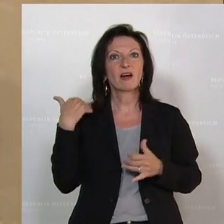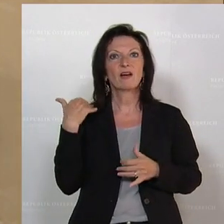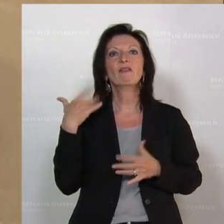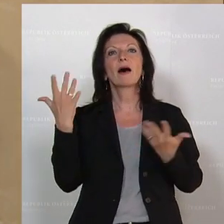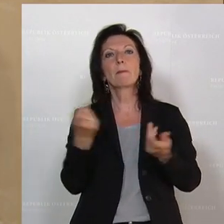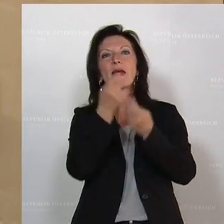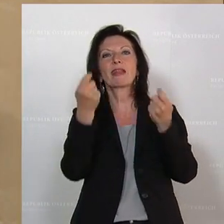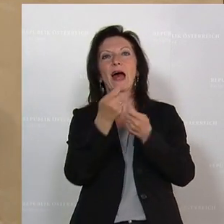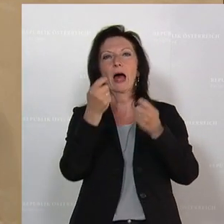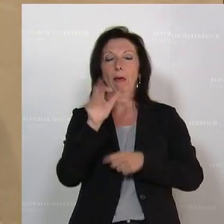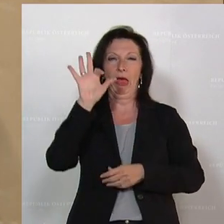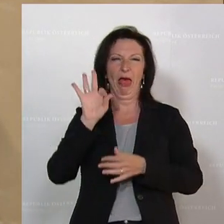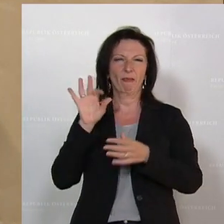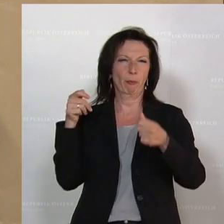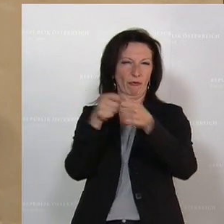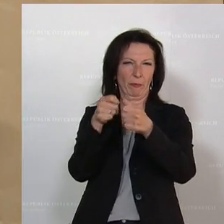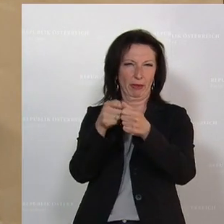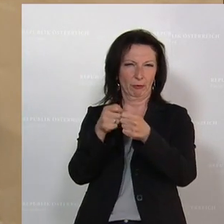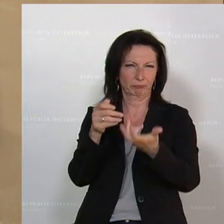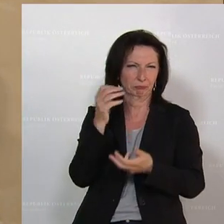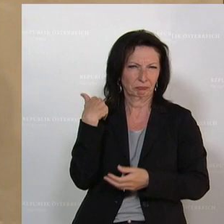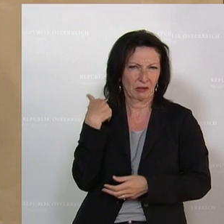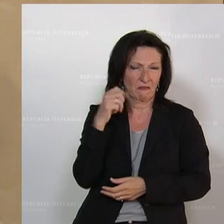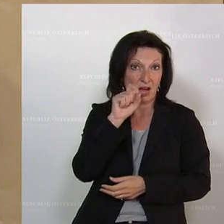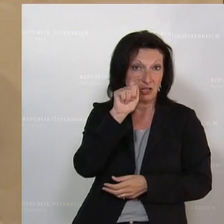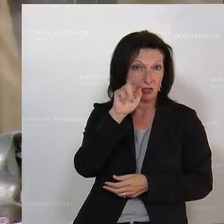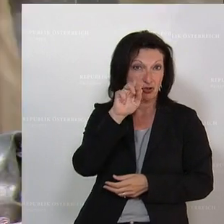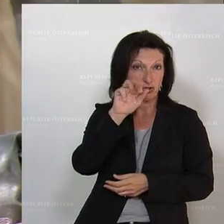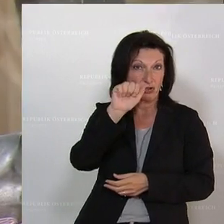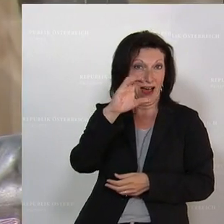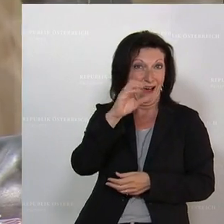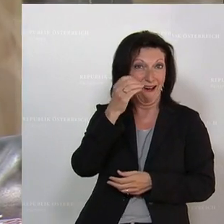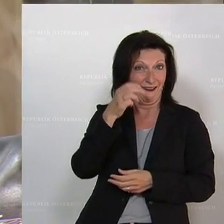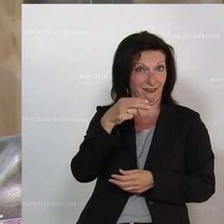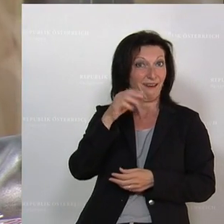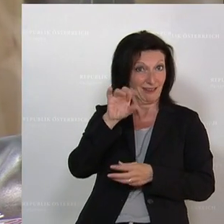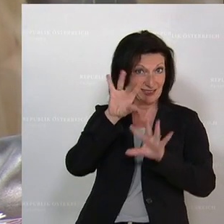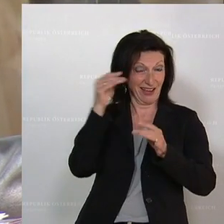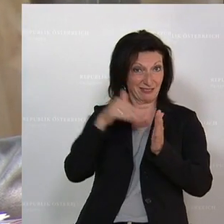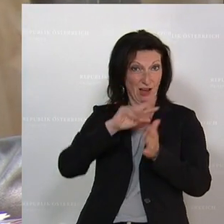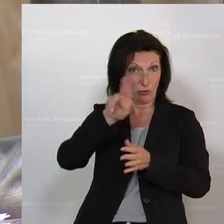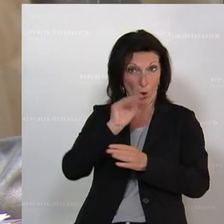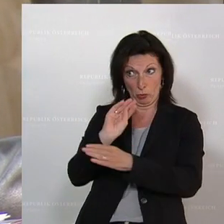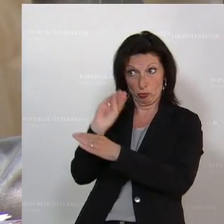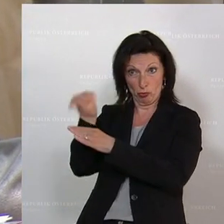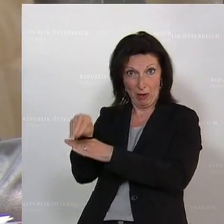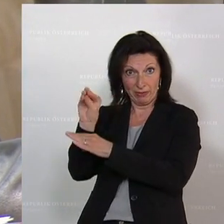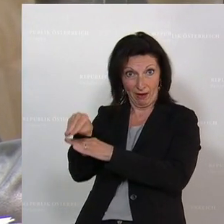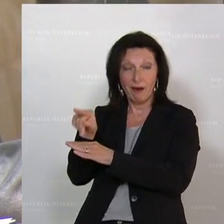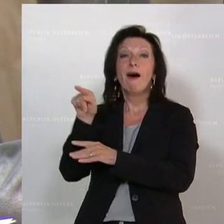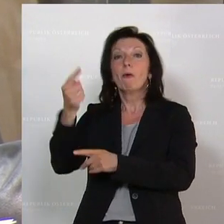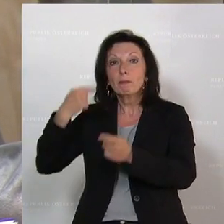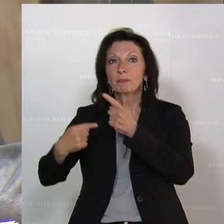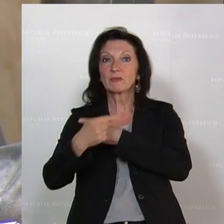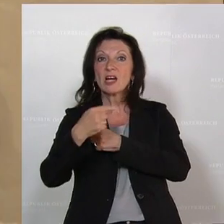-nahen Betreiber, der hat an Strache, ich glaube, 10.000 Euro gespendet. Und wir haben das SMS von Strache an